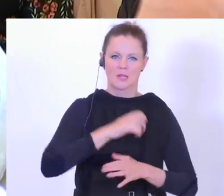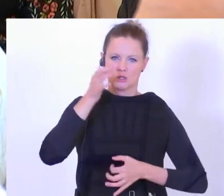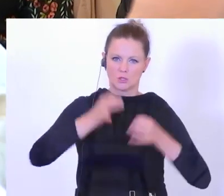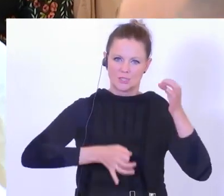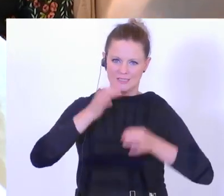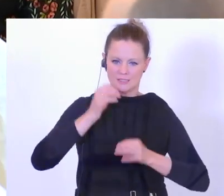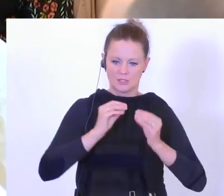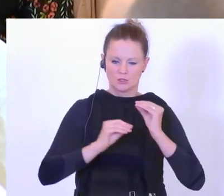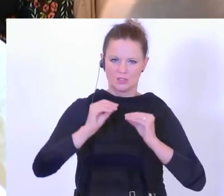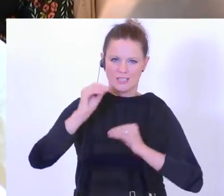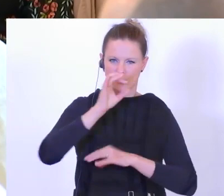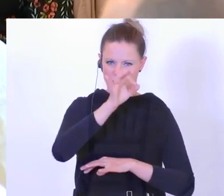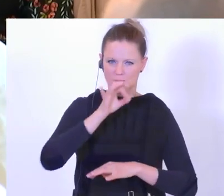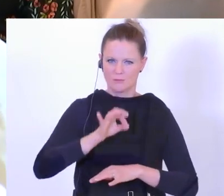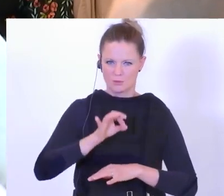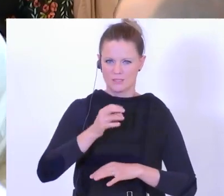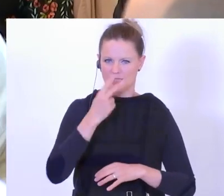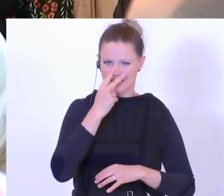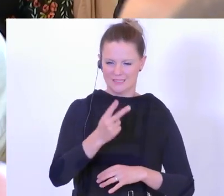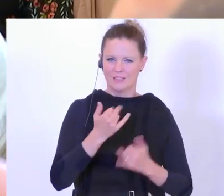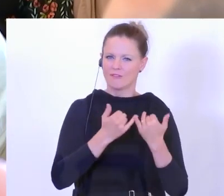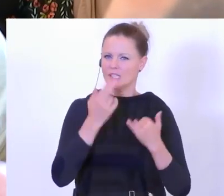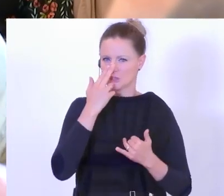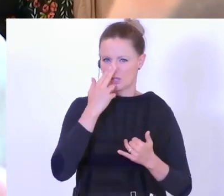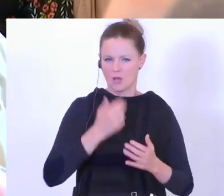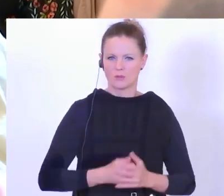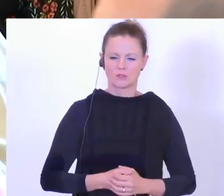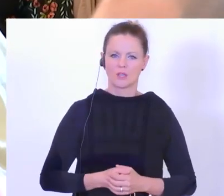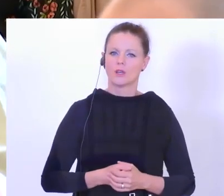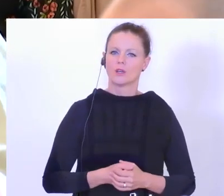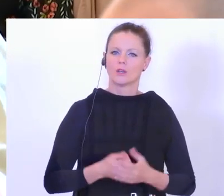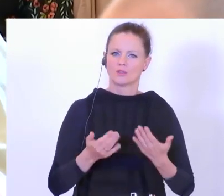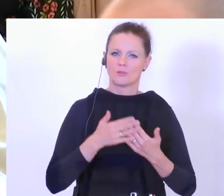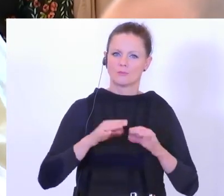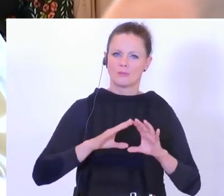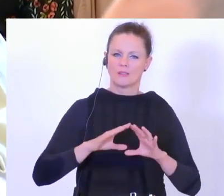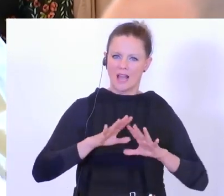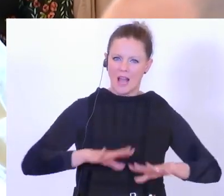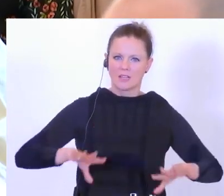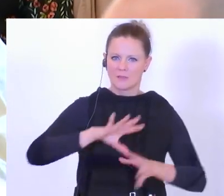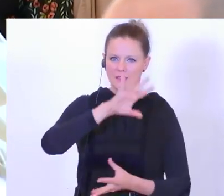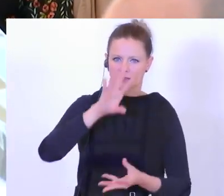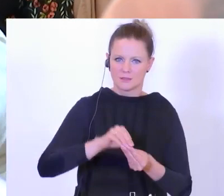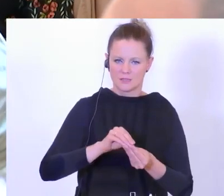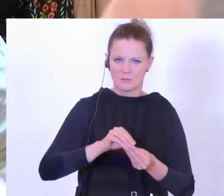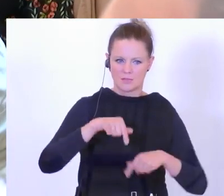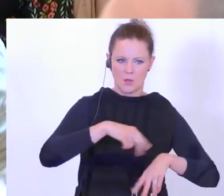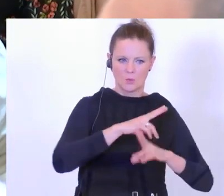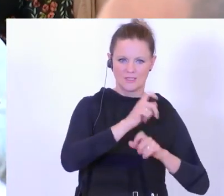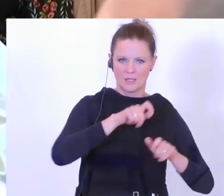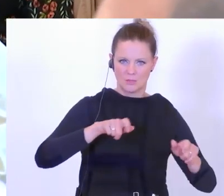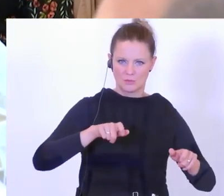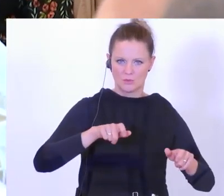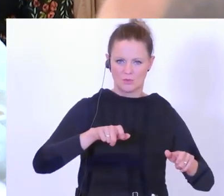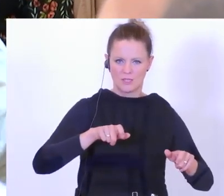Steigerungsraten gesehen. Wie verhält es sich denn von der Grundgesamtheit Inländer, die